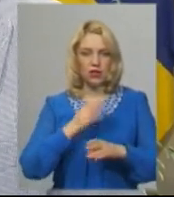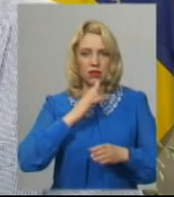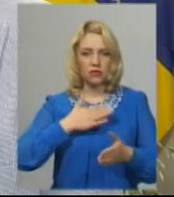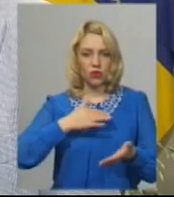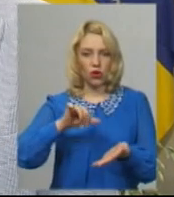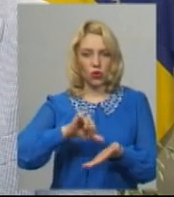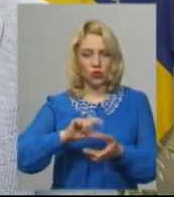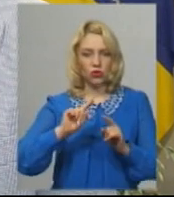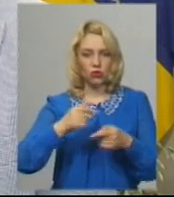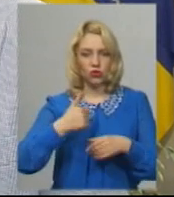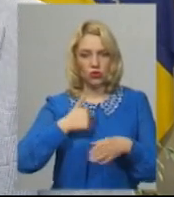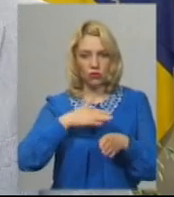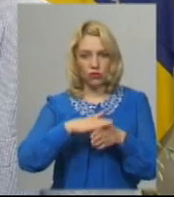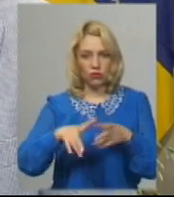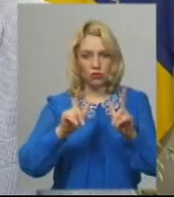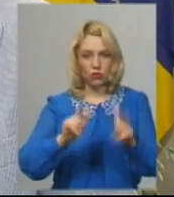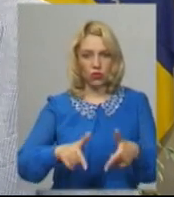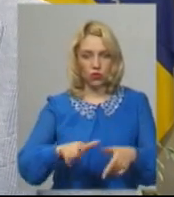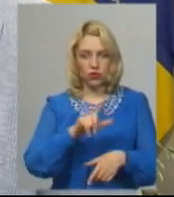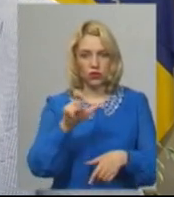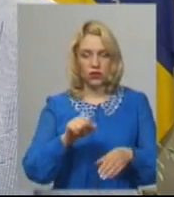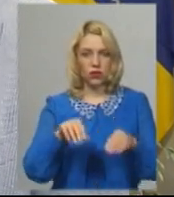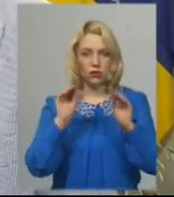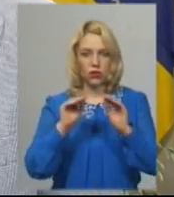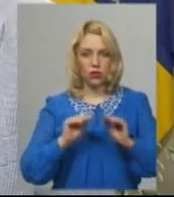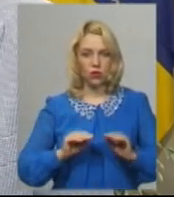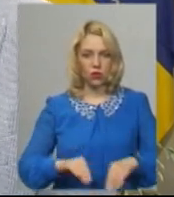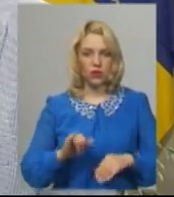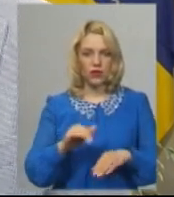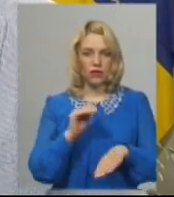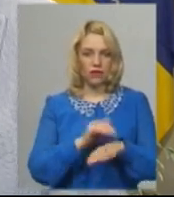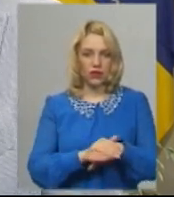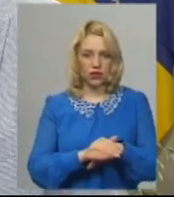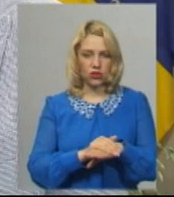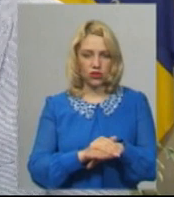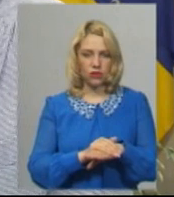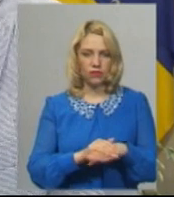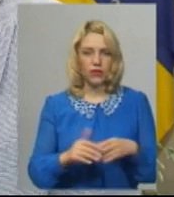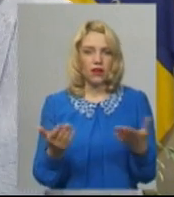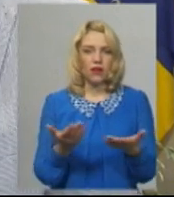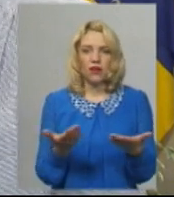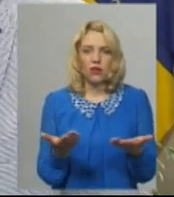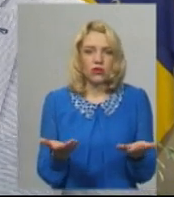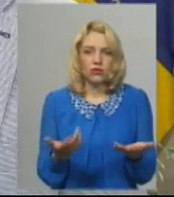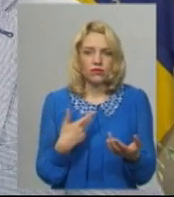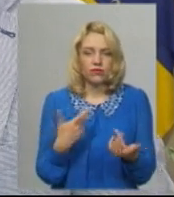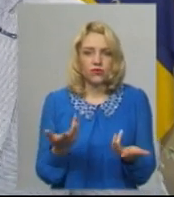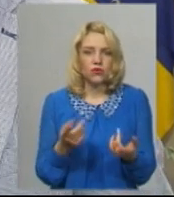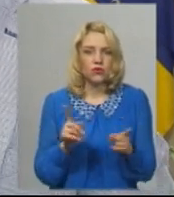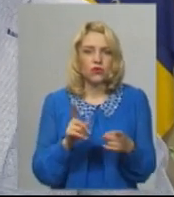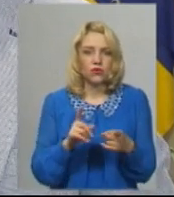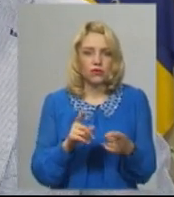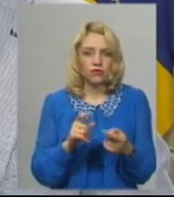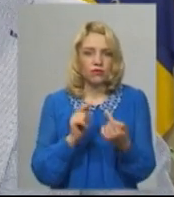участі, тому що я повністю погоджуюся зі складеним протоколом. І фактично в якоїсь контраргументації в